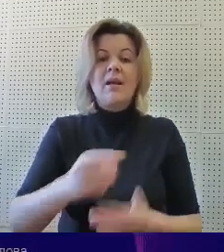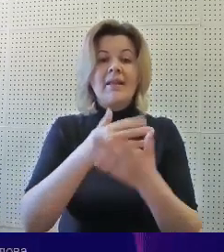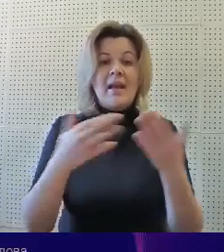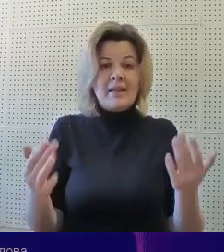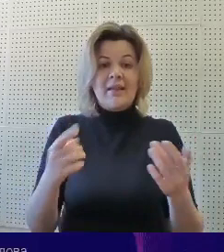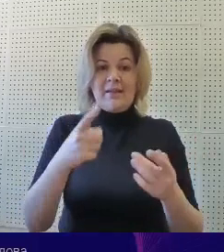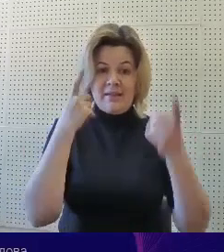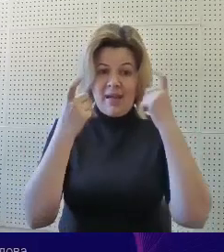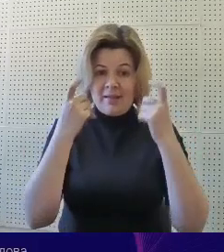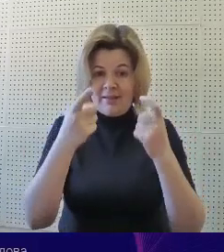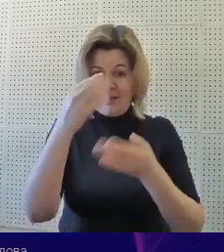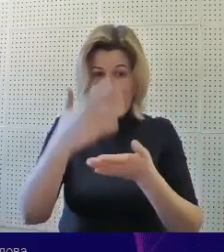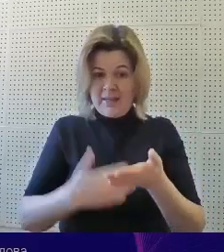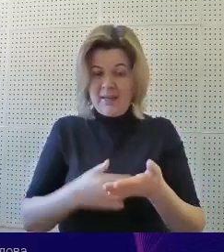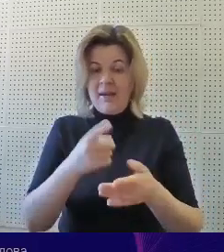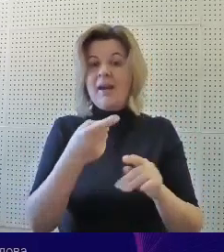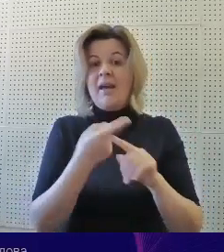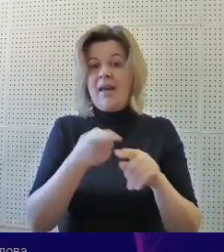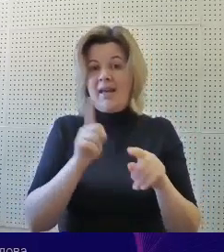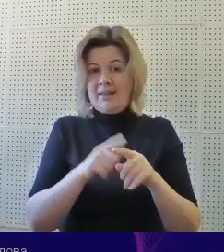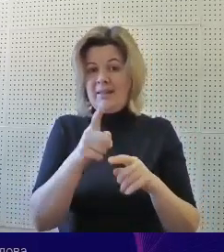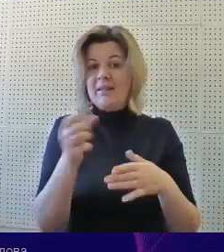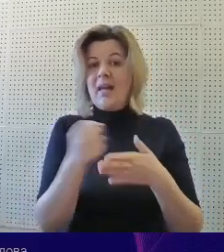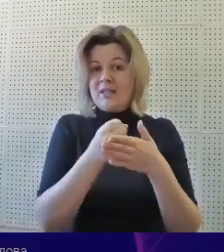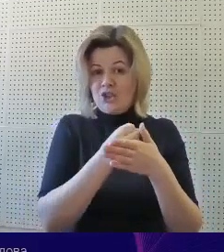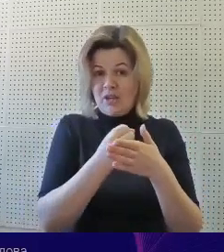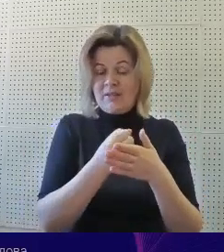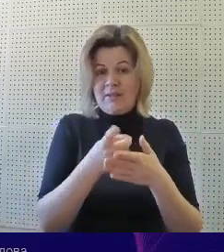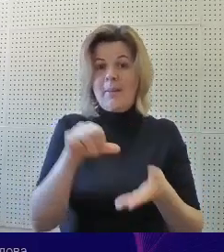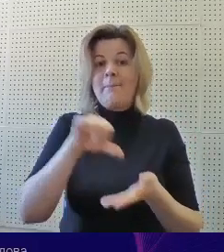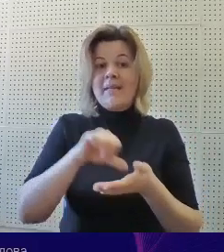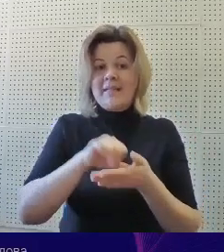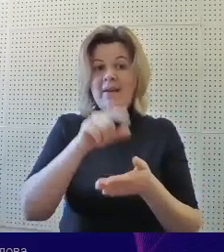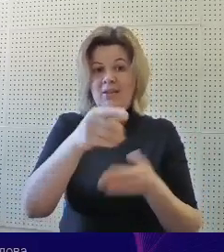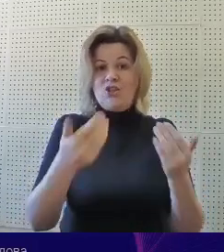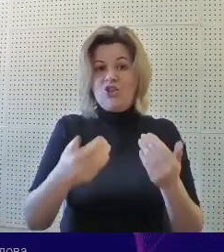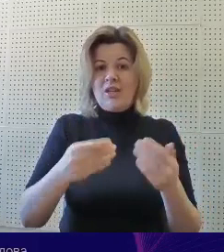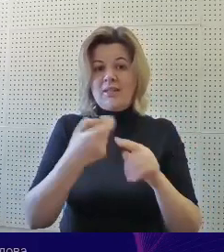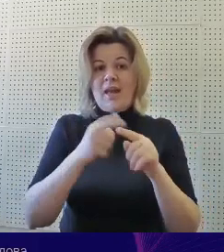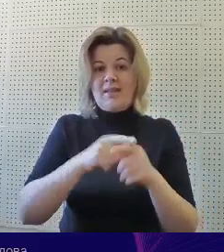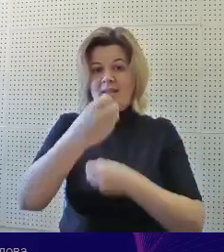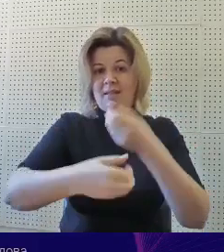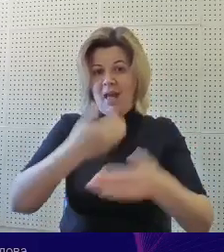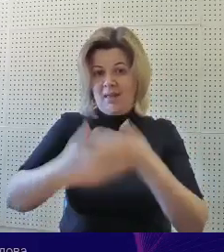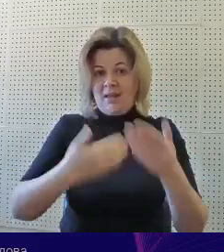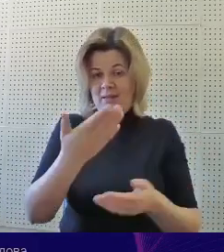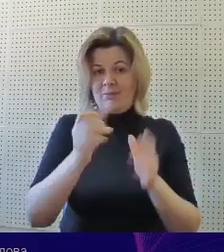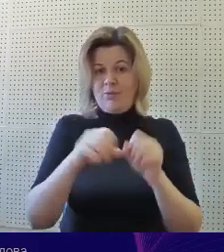некоторые данные этих достижений представлены на слайдах.